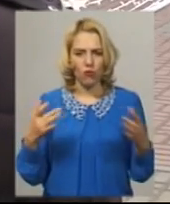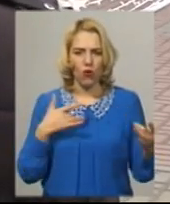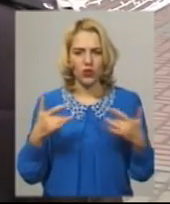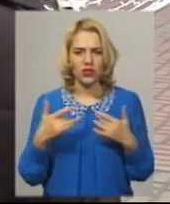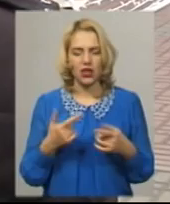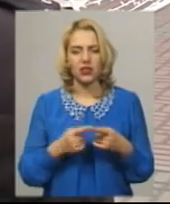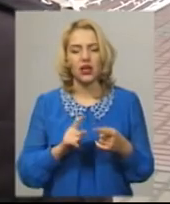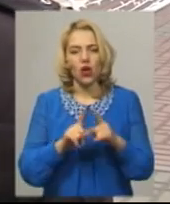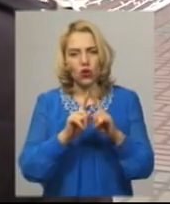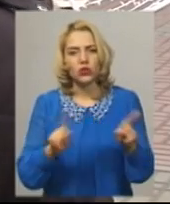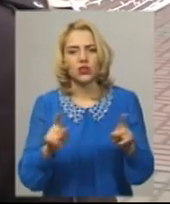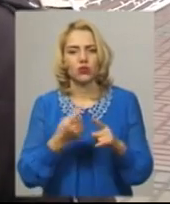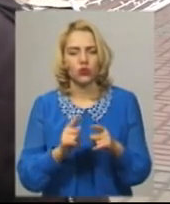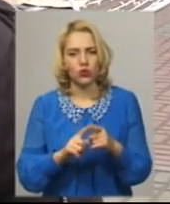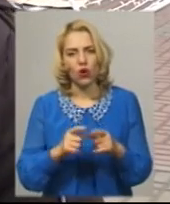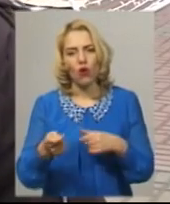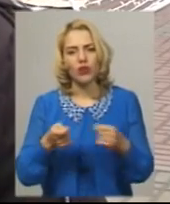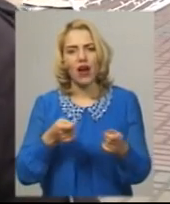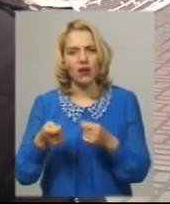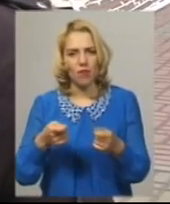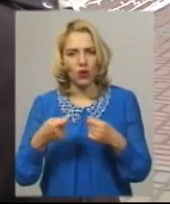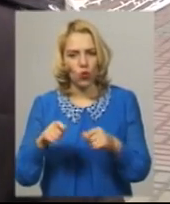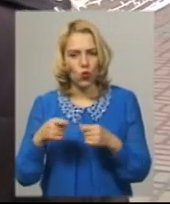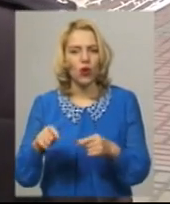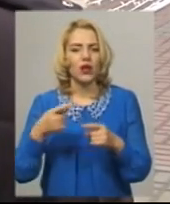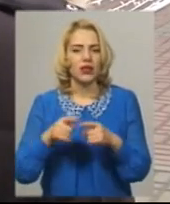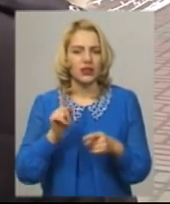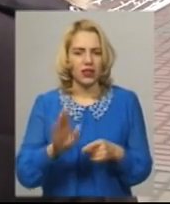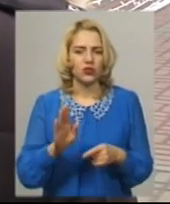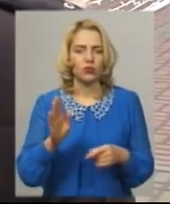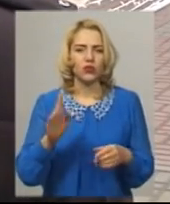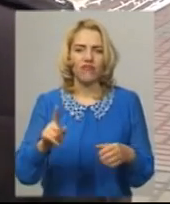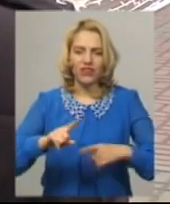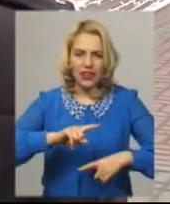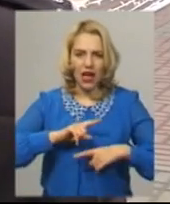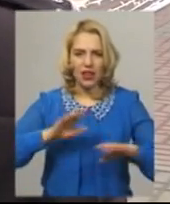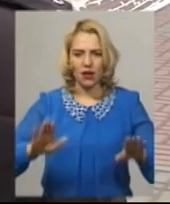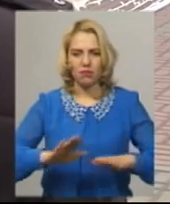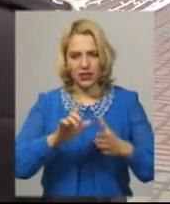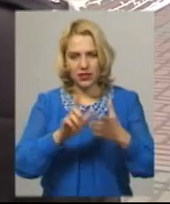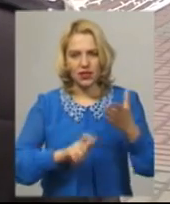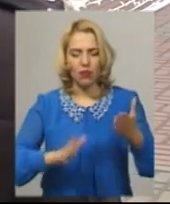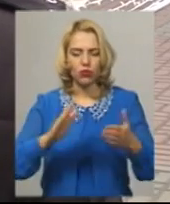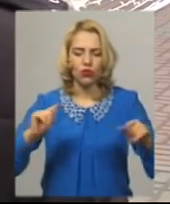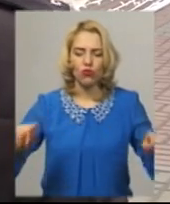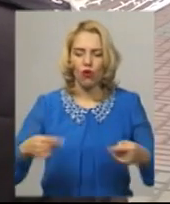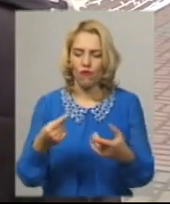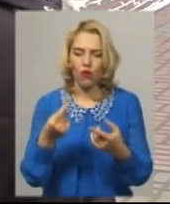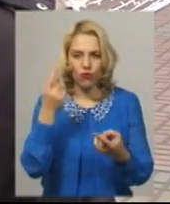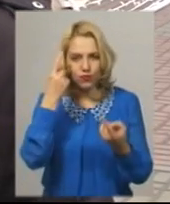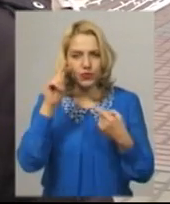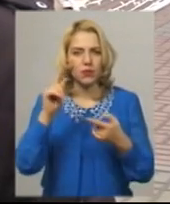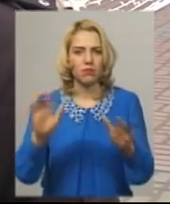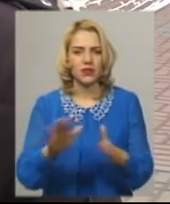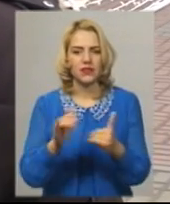Родзинкою, мабуть, цього ярмарку і, зокрема, відкриття стане те, що фінальною піснею буде новостворена, написана